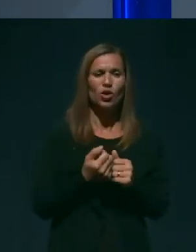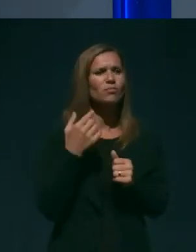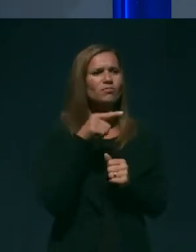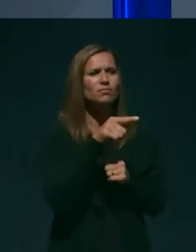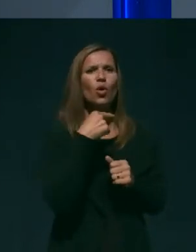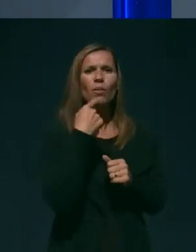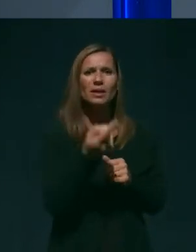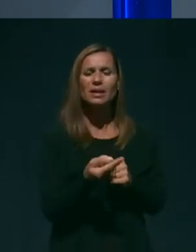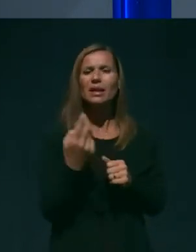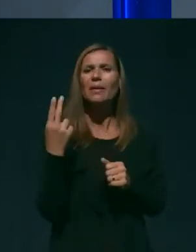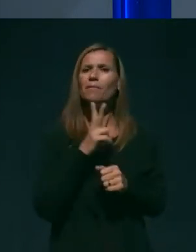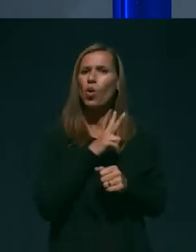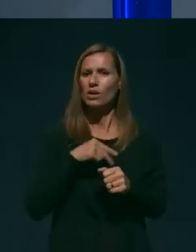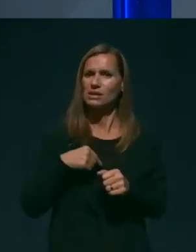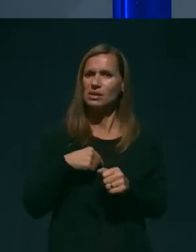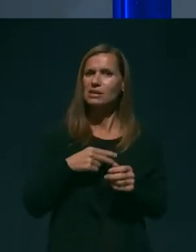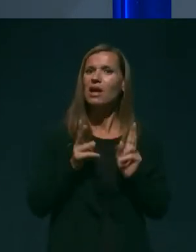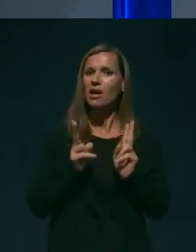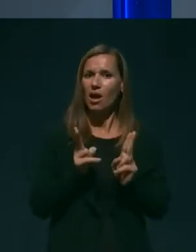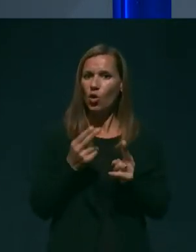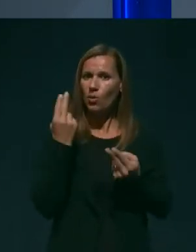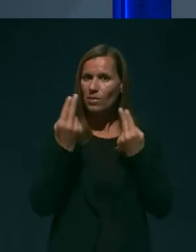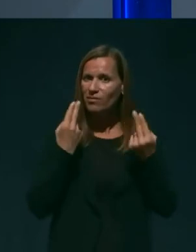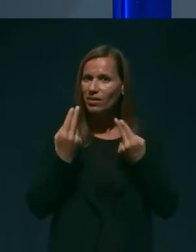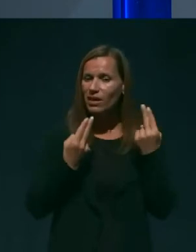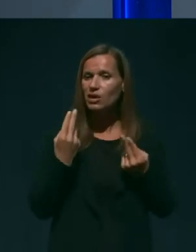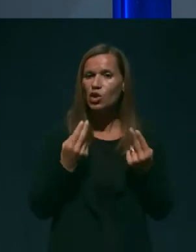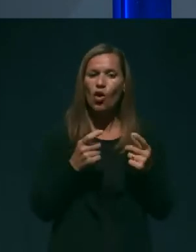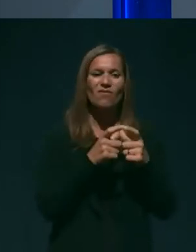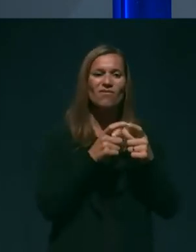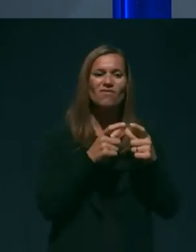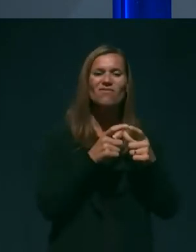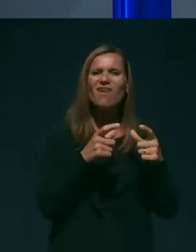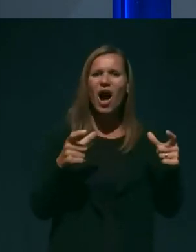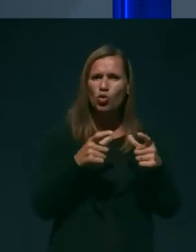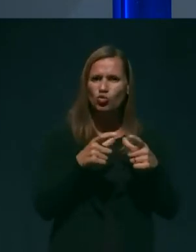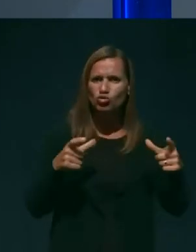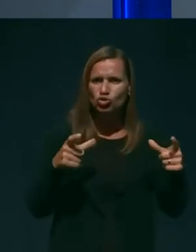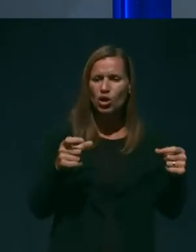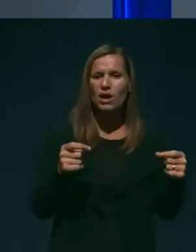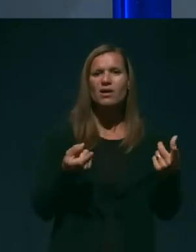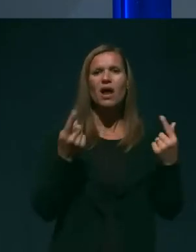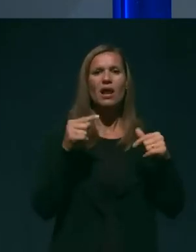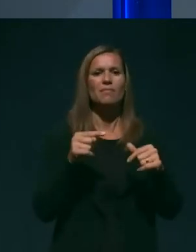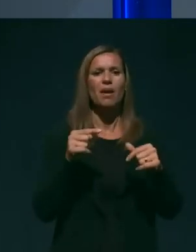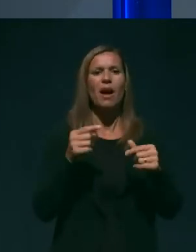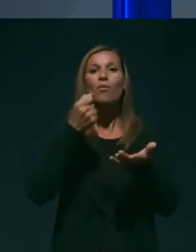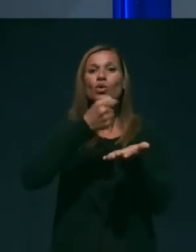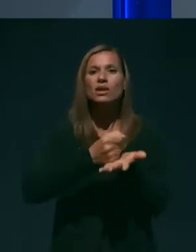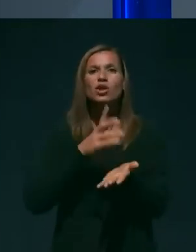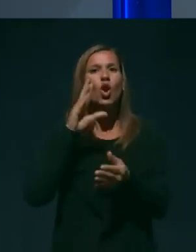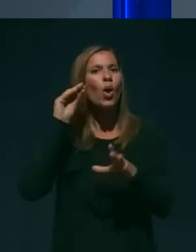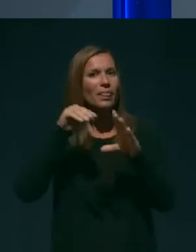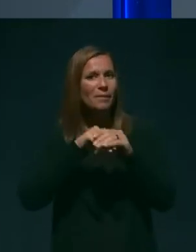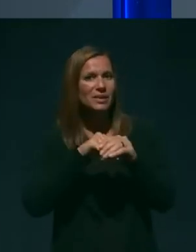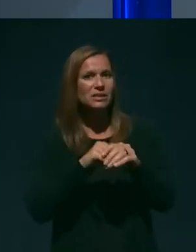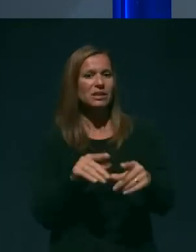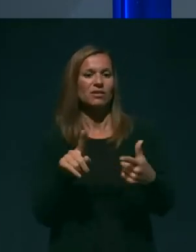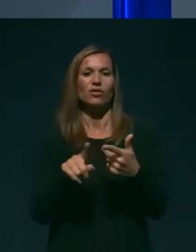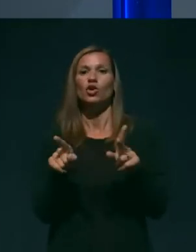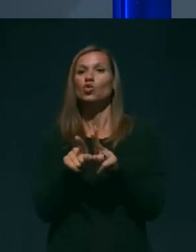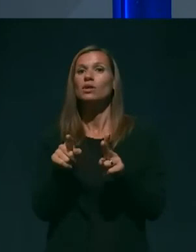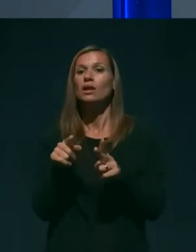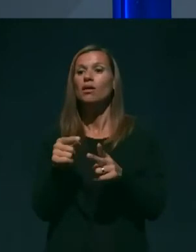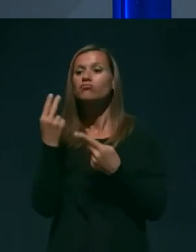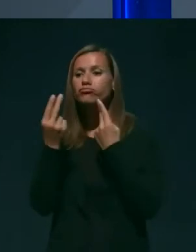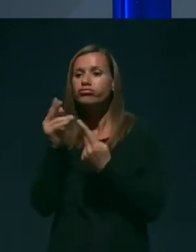policisti lahko preverijo invalčerje, se pravi neka dokazila v namestitvi, tudi zdravstveno stanje teh potnikov,